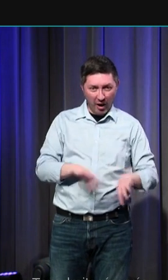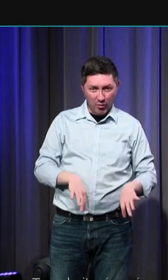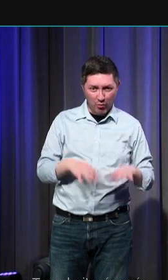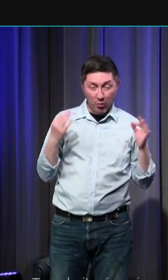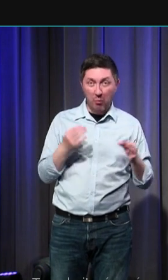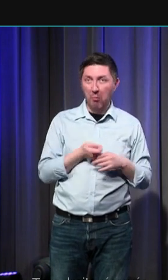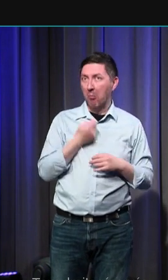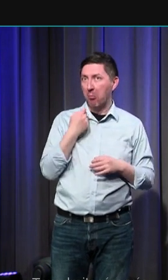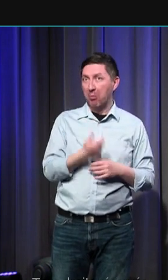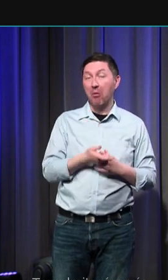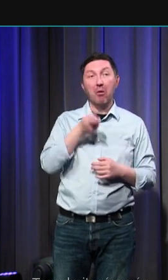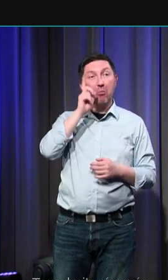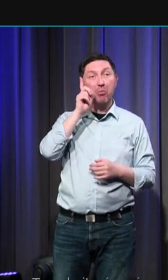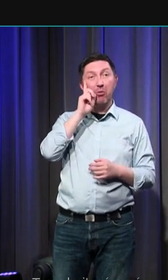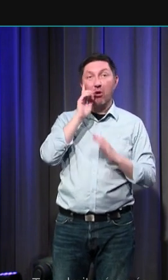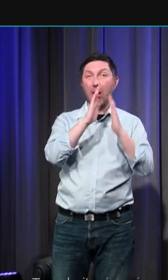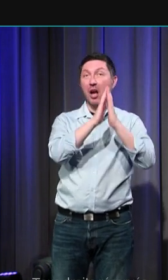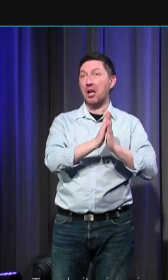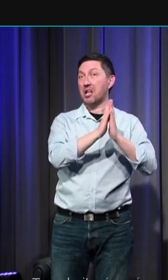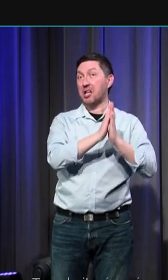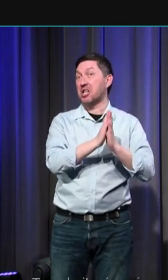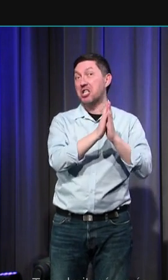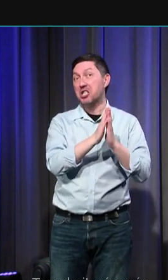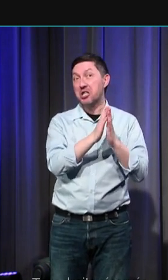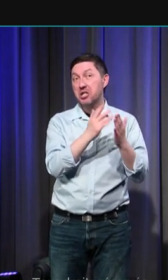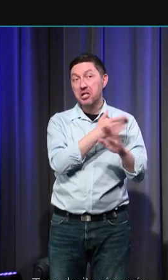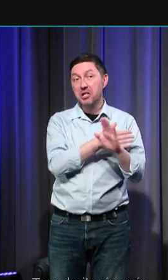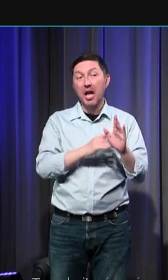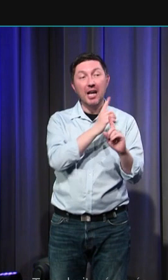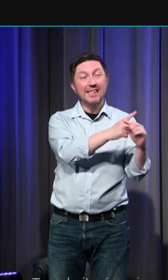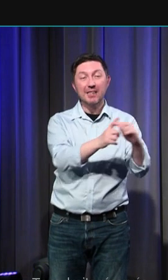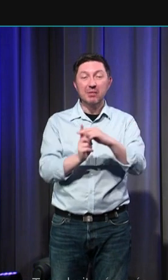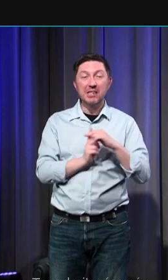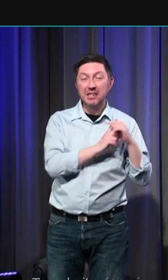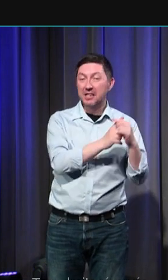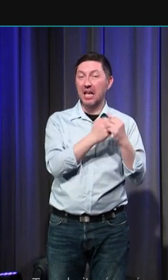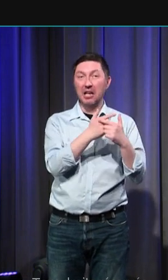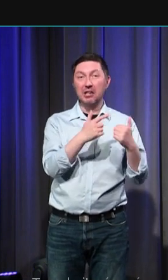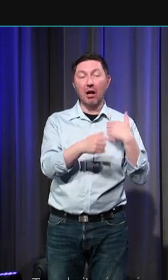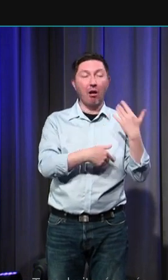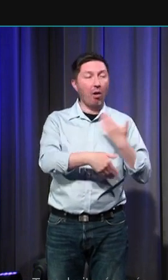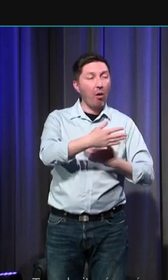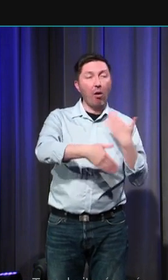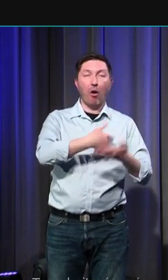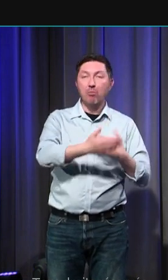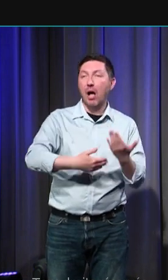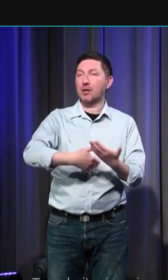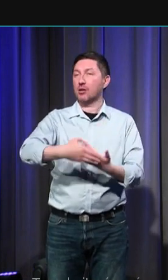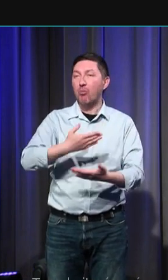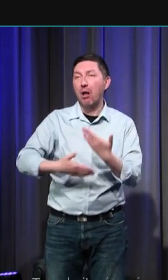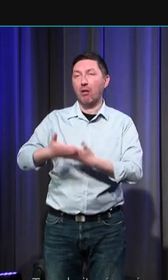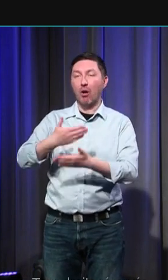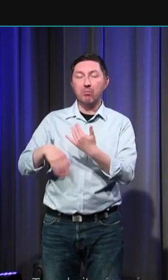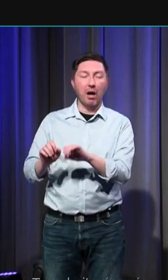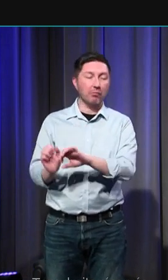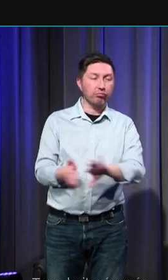depuis le 11e le 12e siècle a vu ses abords les cimetières les différents cimetières les rotations de cimetières revenir bousculer